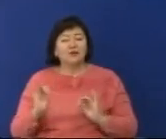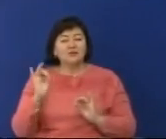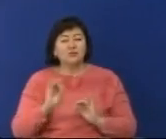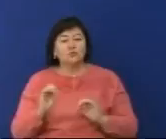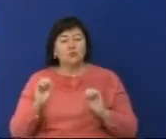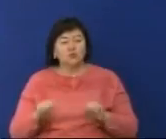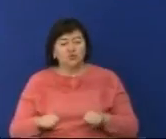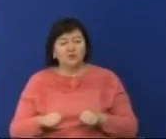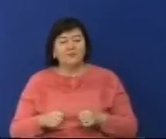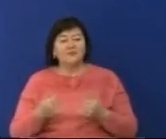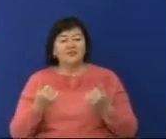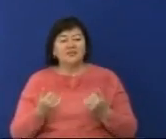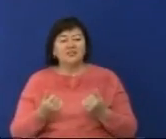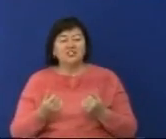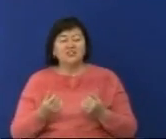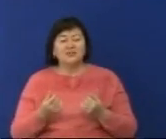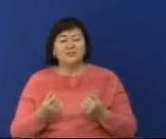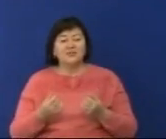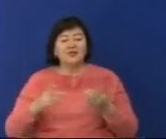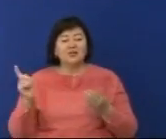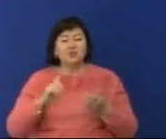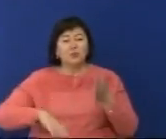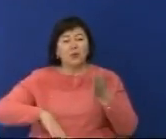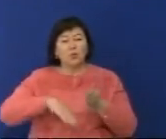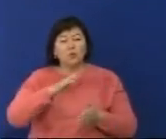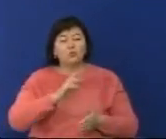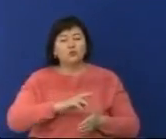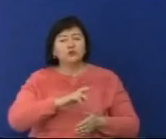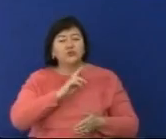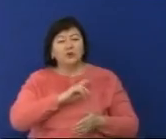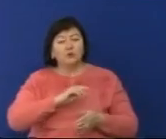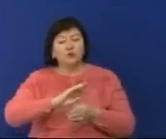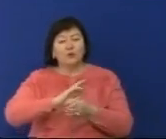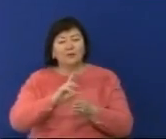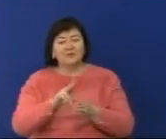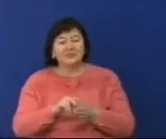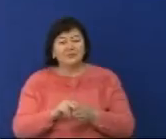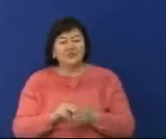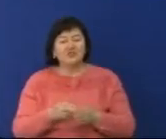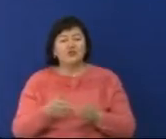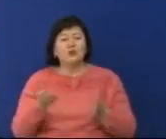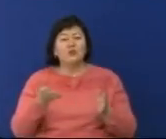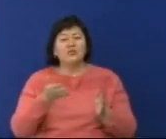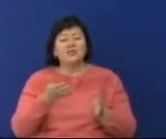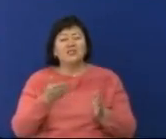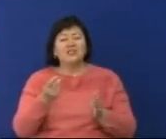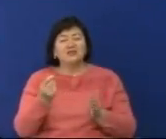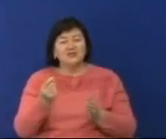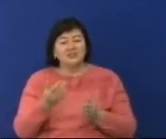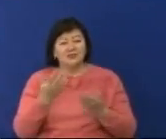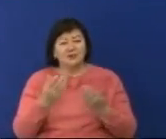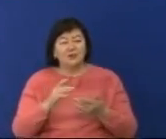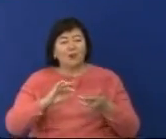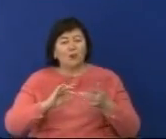төлімдерді қабылдау бойынша қызметтерді жақсы артуы мақсатында энергиямен жабдықтаушы үйім бірінғай төлім ғұжатын және онлайн